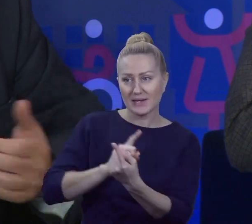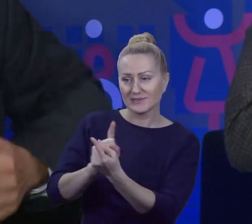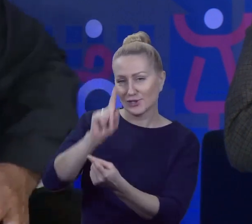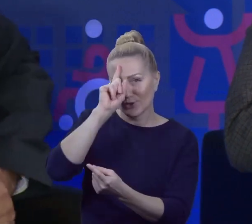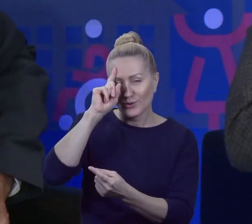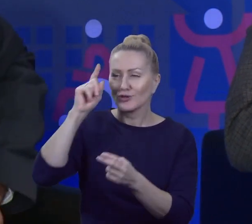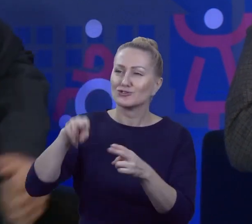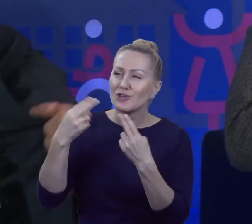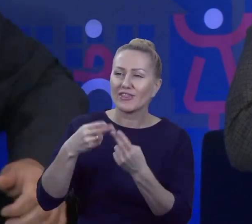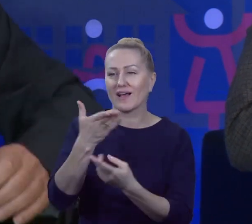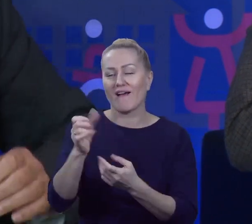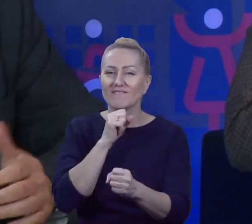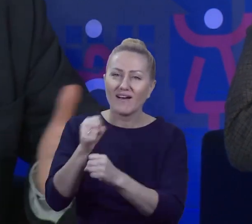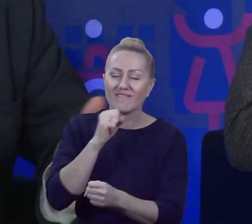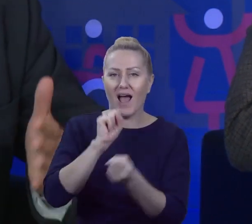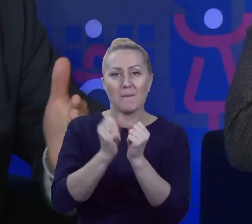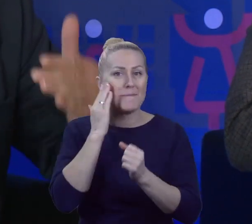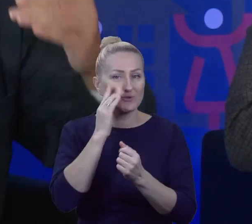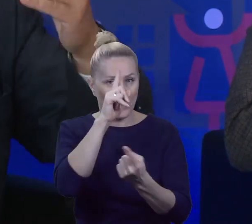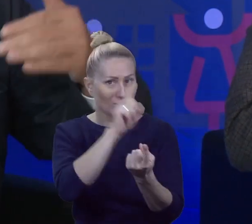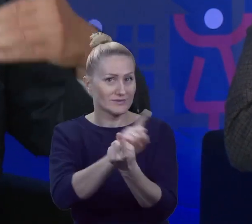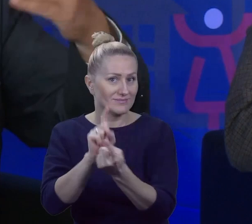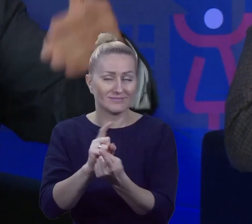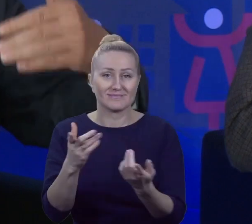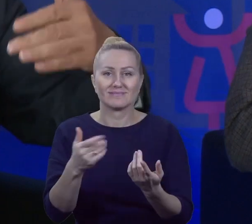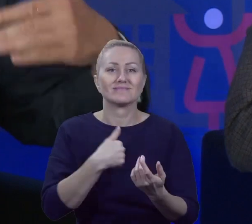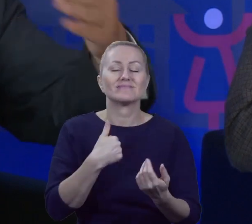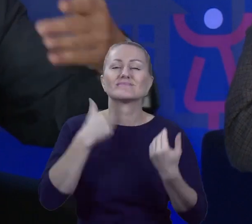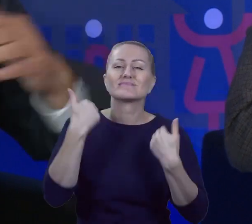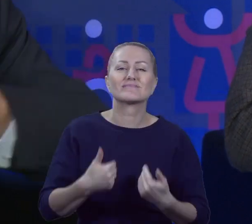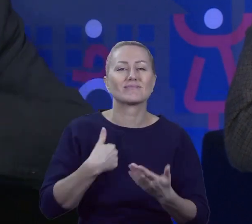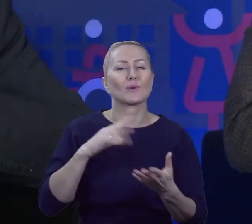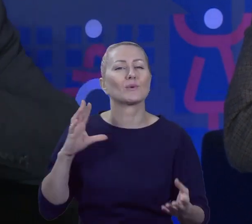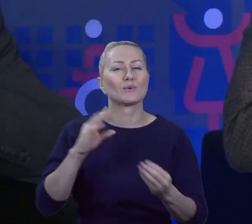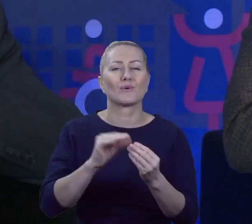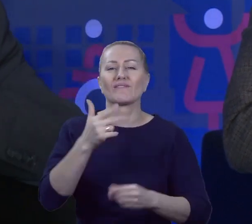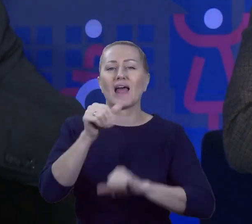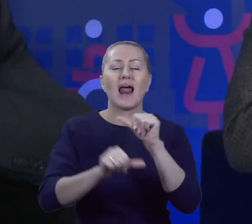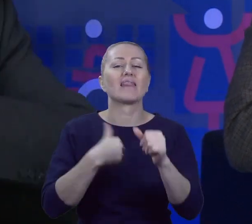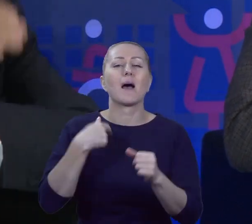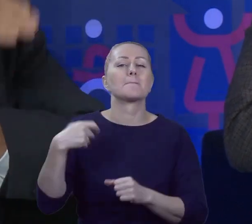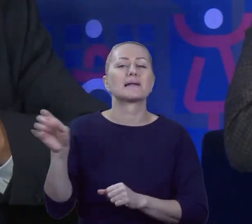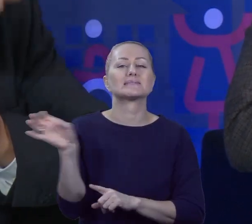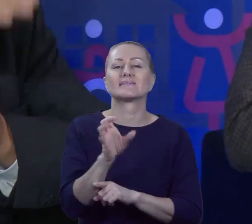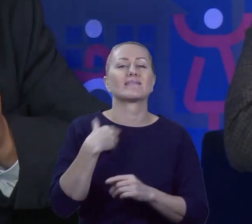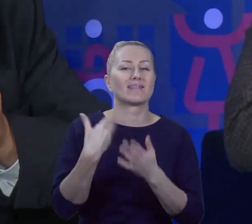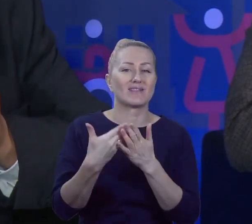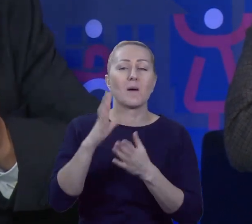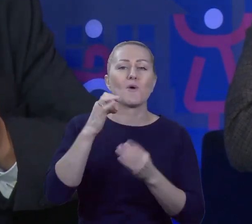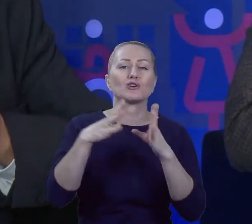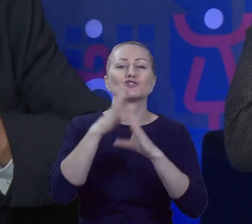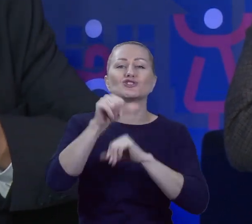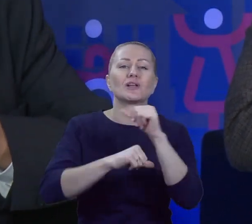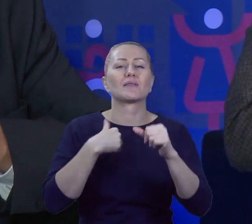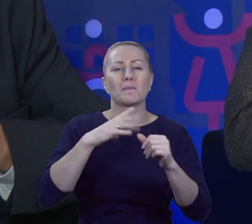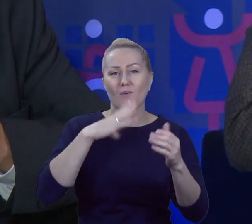dziennikarzami, to tak naprawdę już nie... Ja przez wiele lat... Dlaczego zostałem prezydentem? Pewnie dlatego, że przez 10 lat występowałem w lokalnych